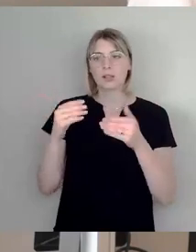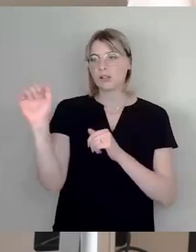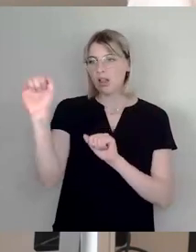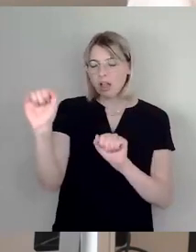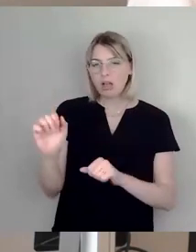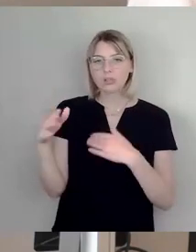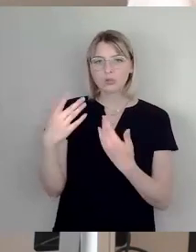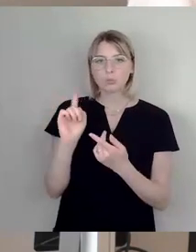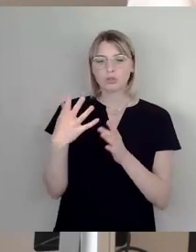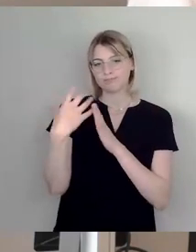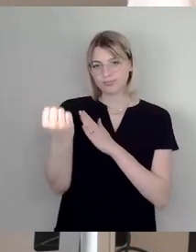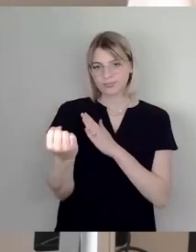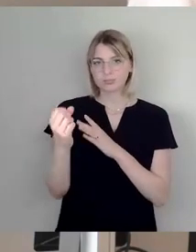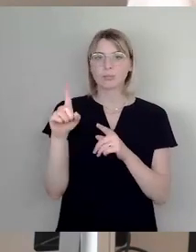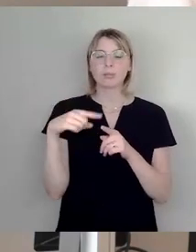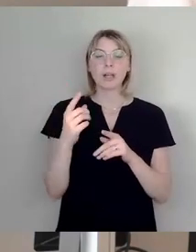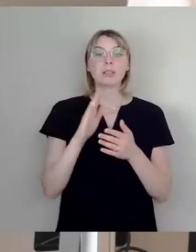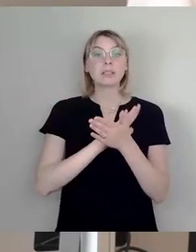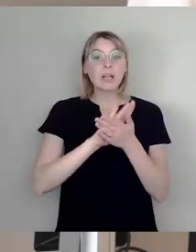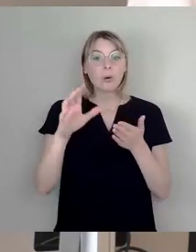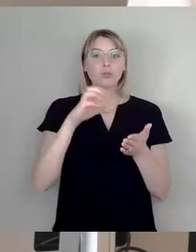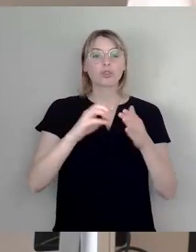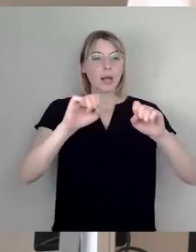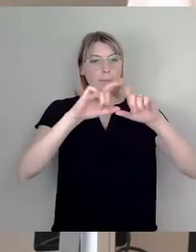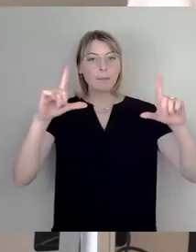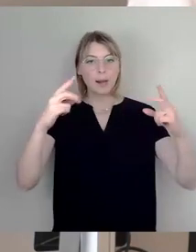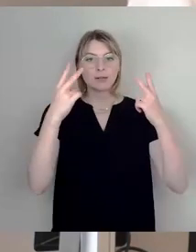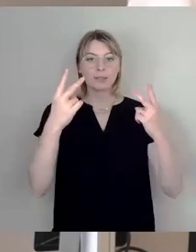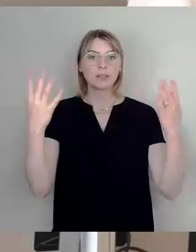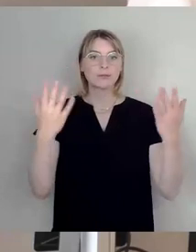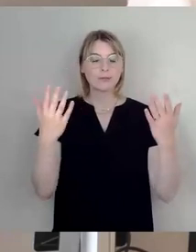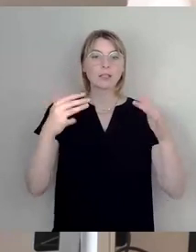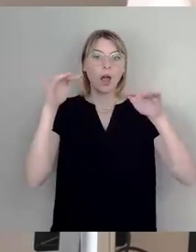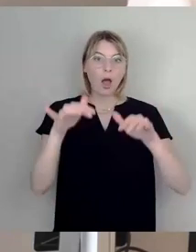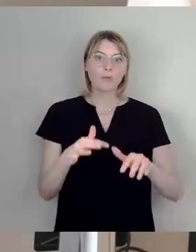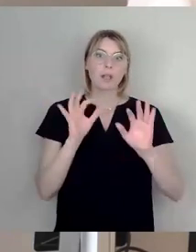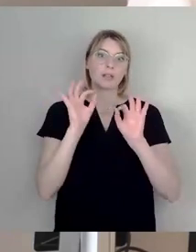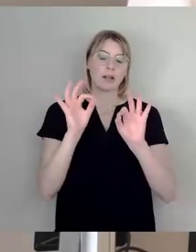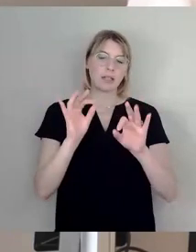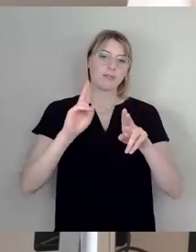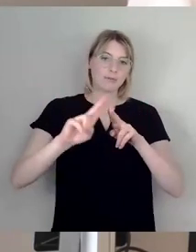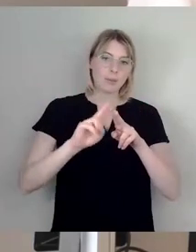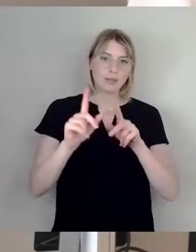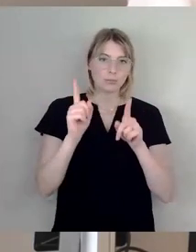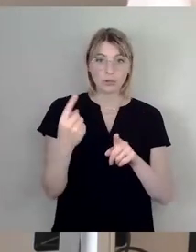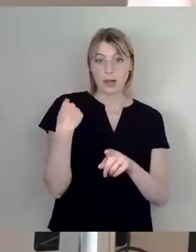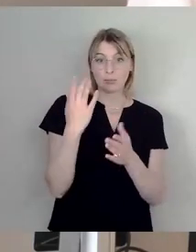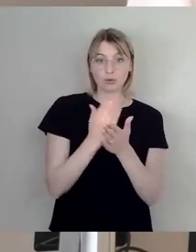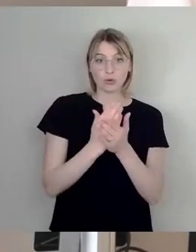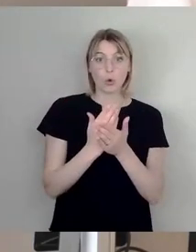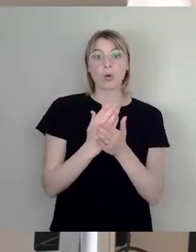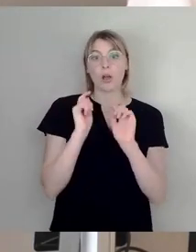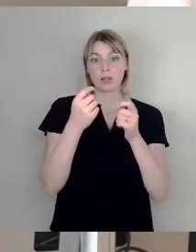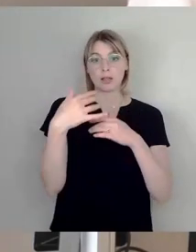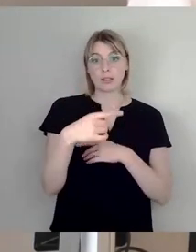sauberes und ordentliches Stadtbild, ist insgesamt die Erhöhung der Aufenthaltsqualität. Da haben Sie sich gerade bei einem Antrag enthalten, der eben dazu